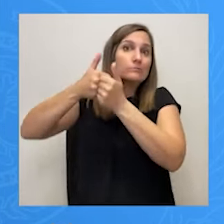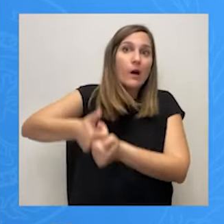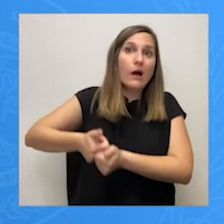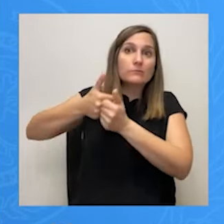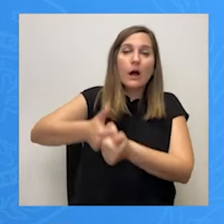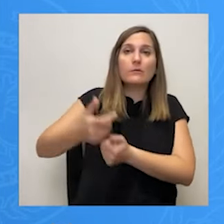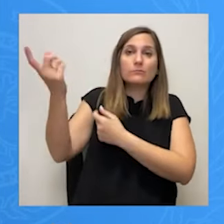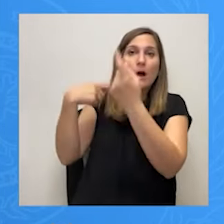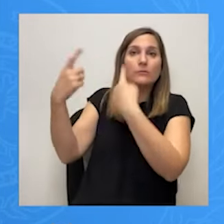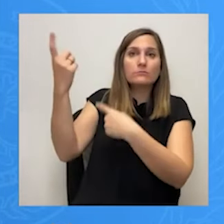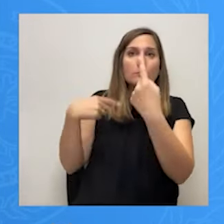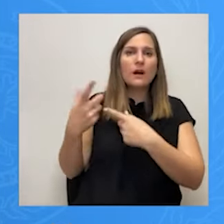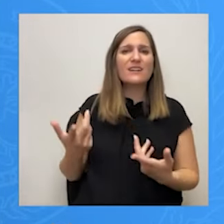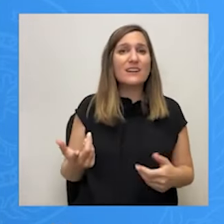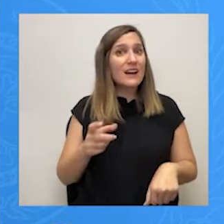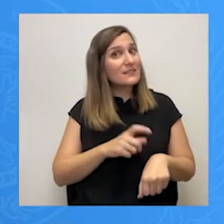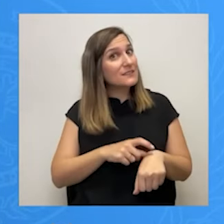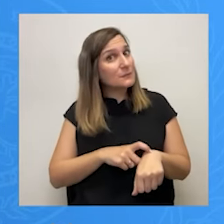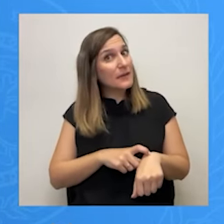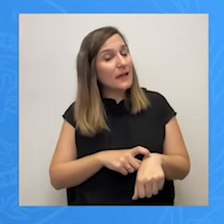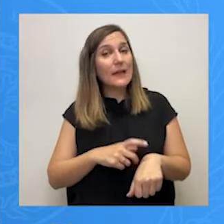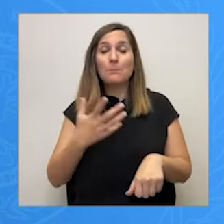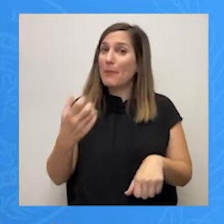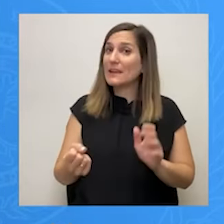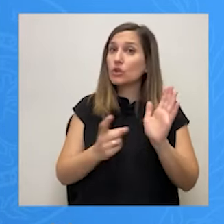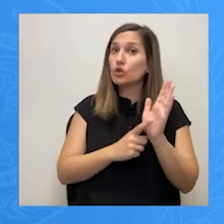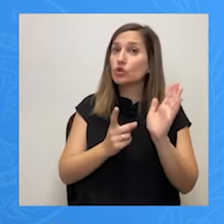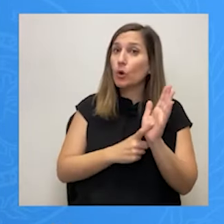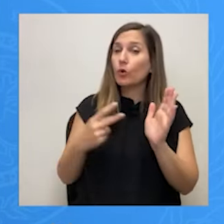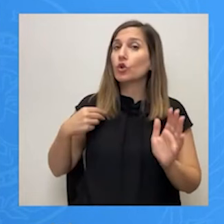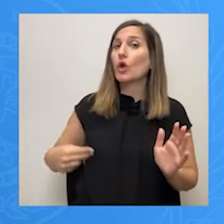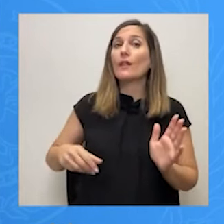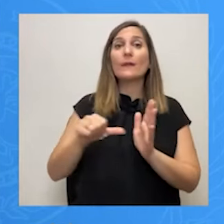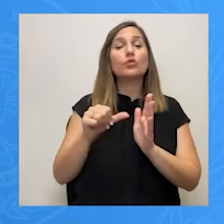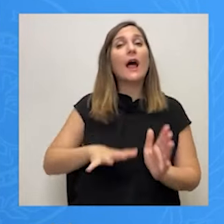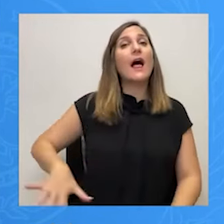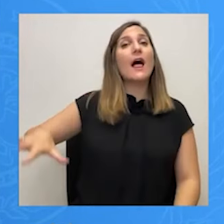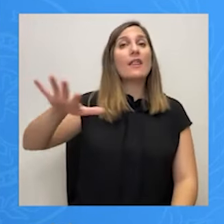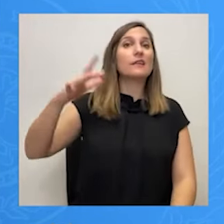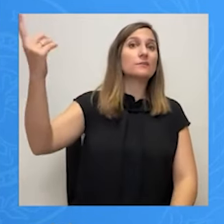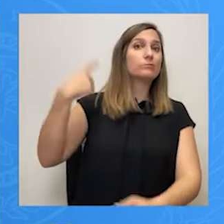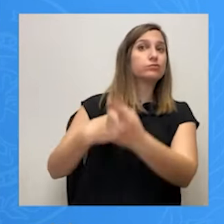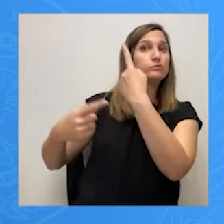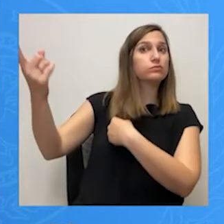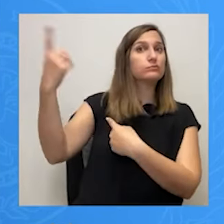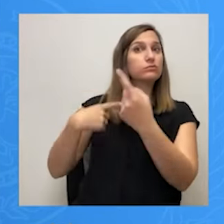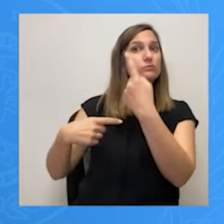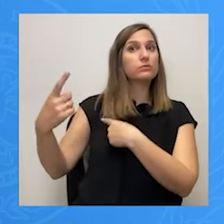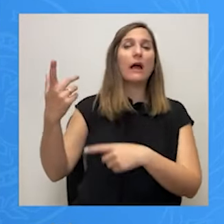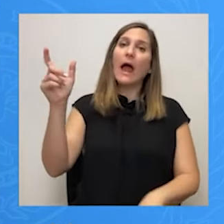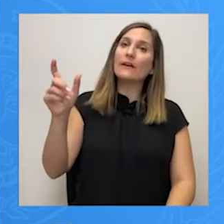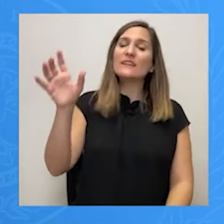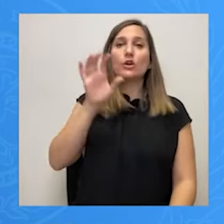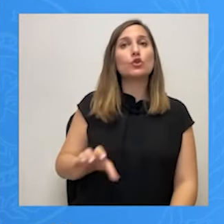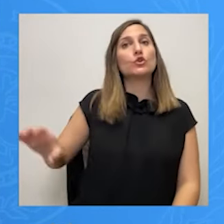υποχρεώνει το Δήμο της Αθήνας να εξυπηρετήσει τους tour operator, τους τουριστικούς πράκτορες,